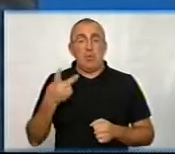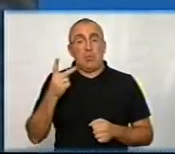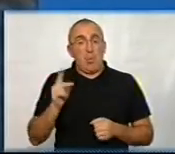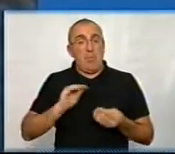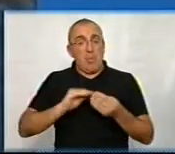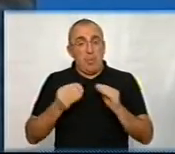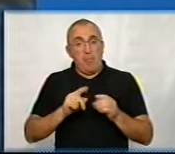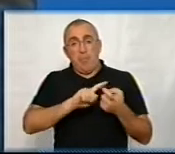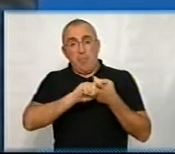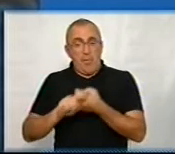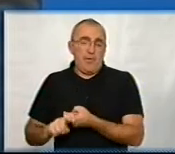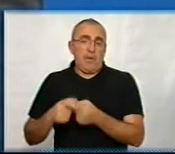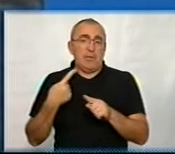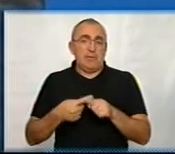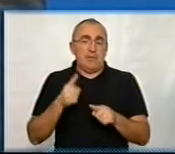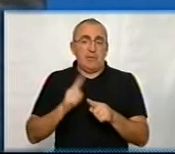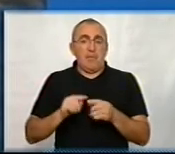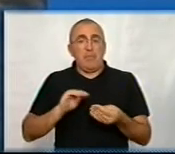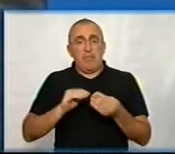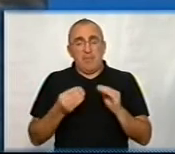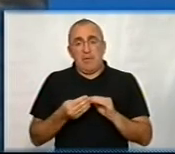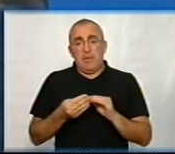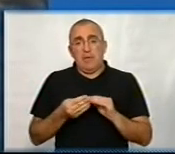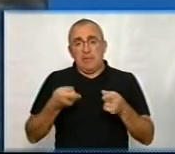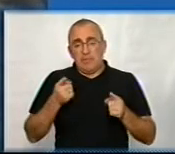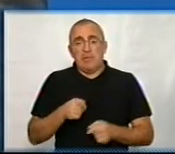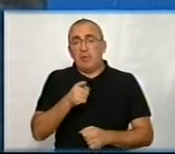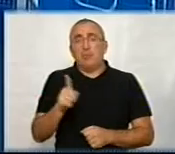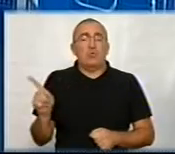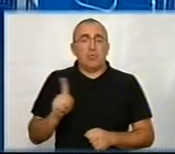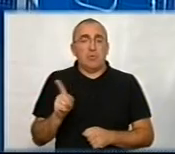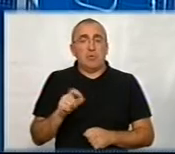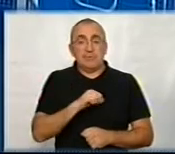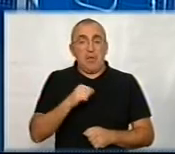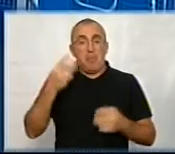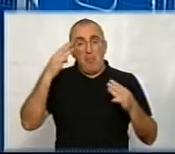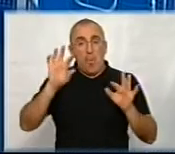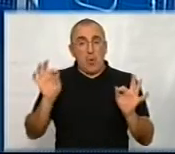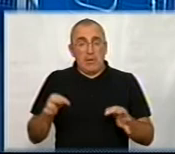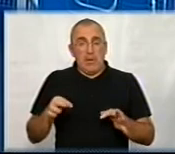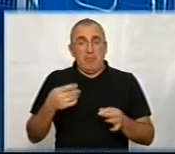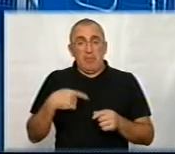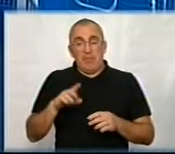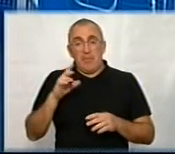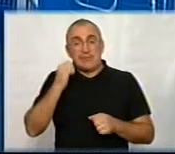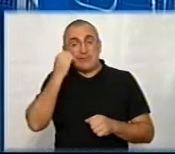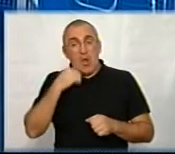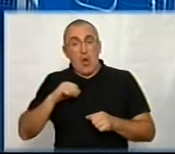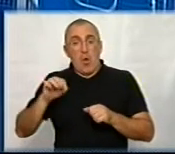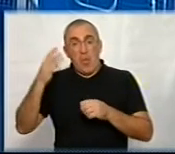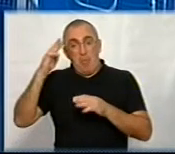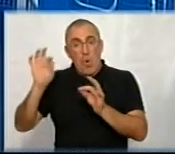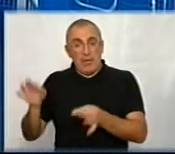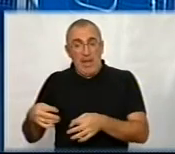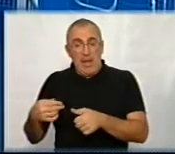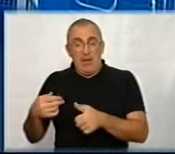проблема, яка пов'язана, це проблема, яка пов'язана дійсно з тим, що сама модель, ми намагаємося на стару модель, в